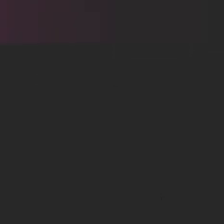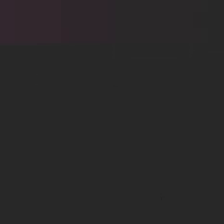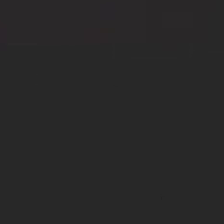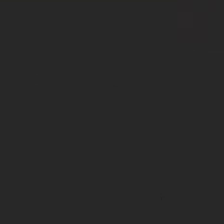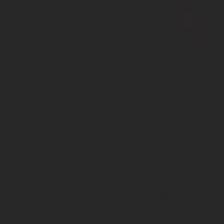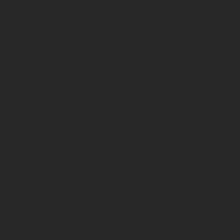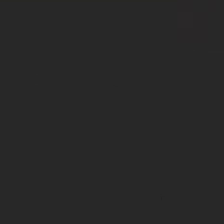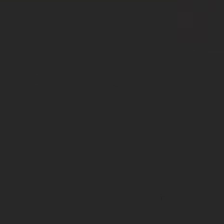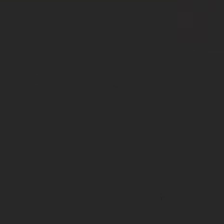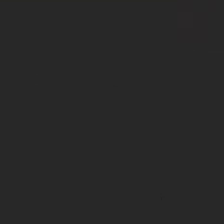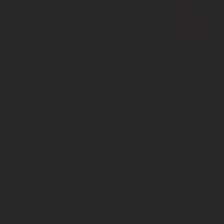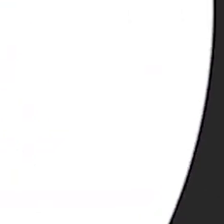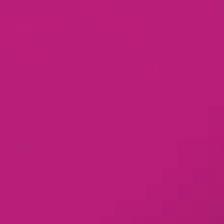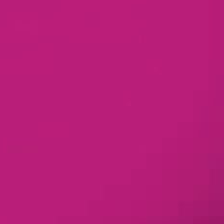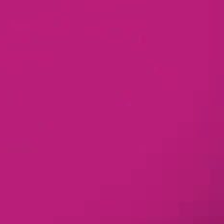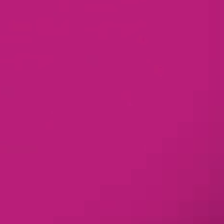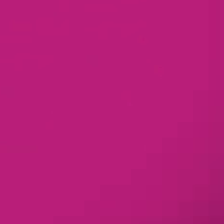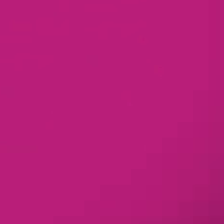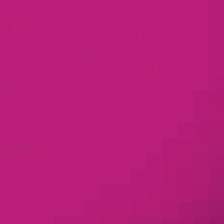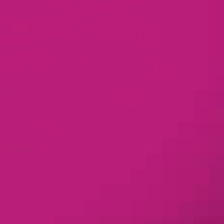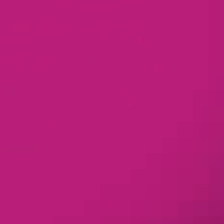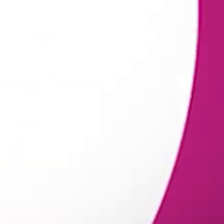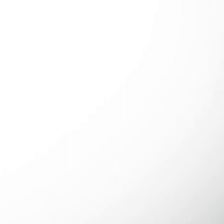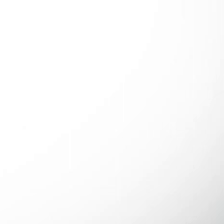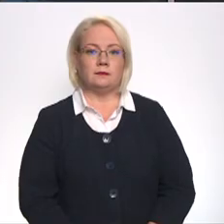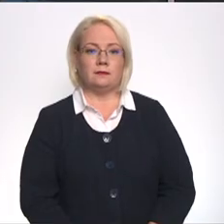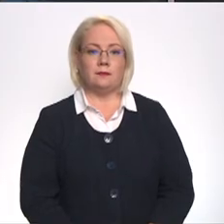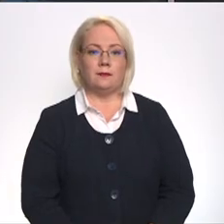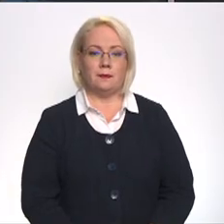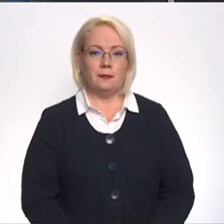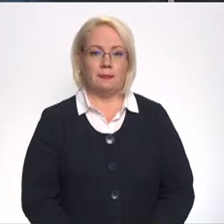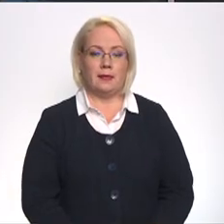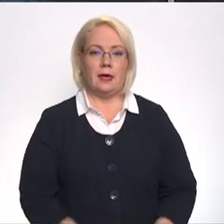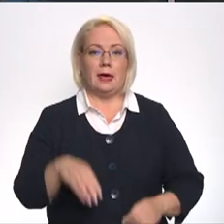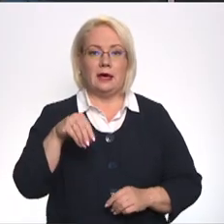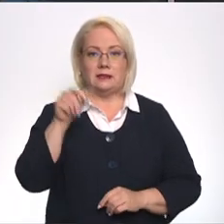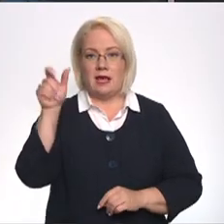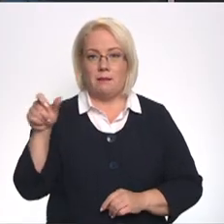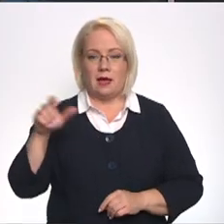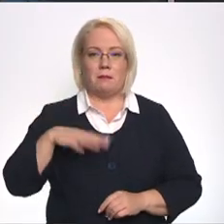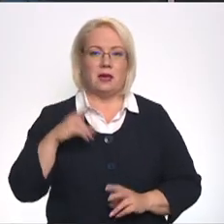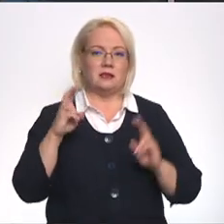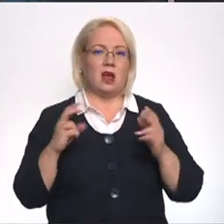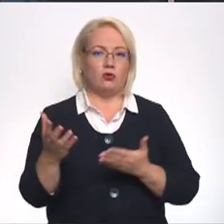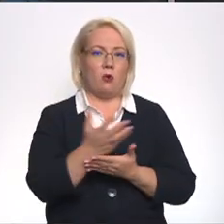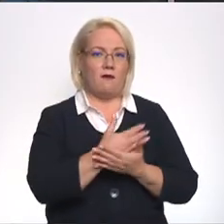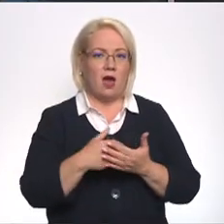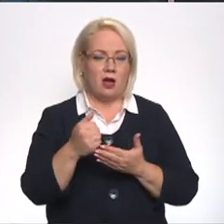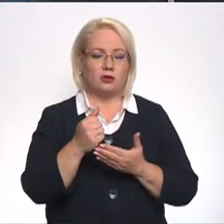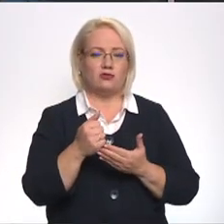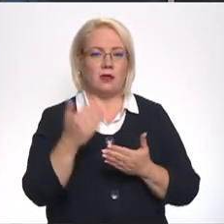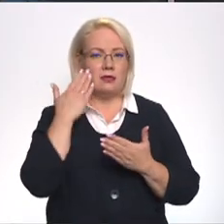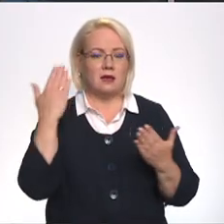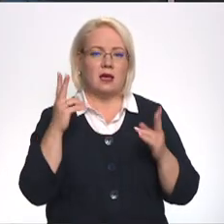Re, visi ēters ir te! Zemnieki pēc rāžas novākšanas laimi, kā